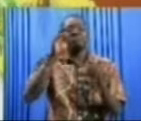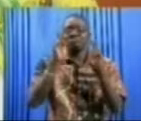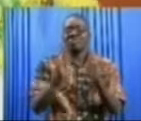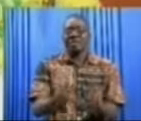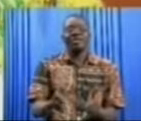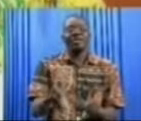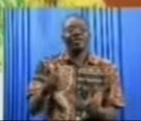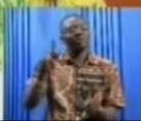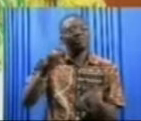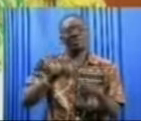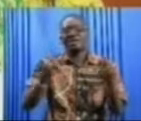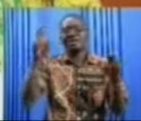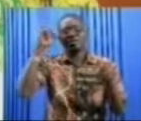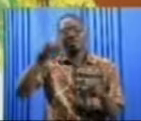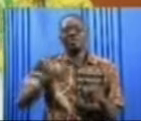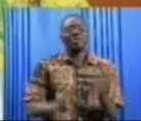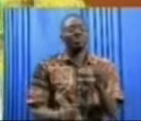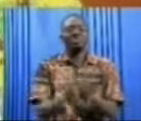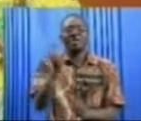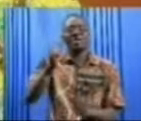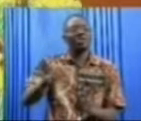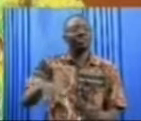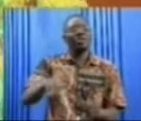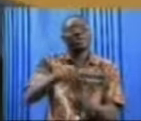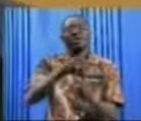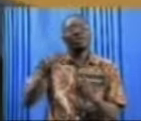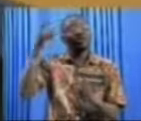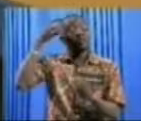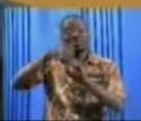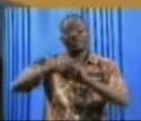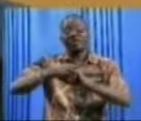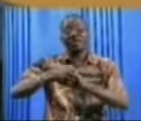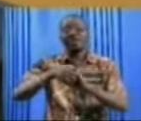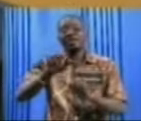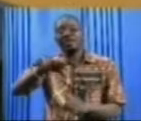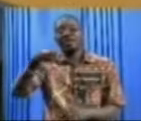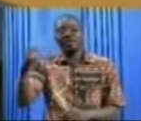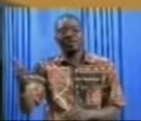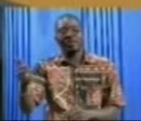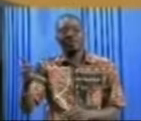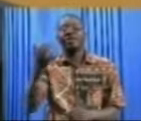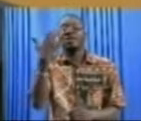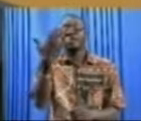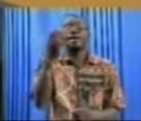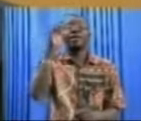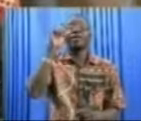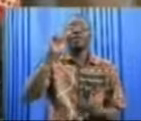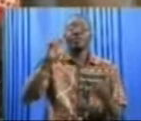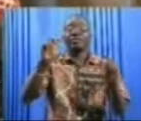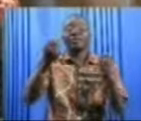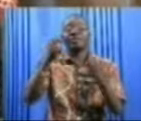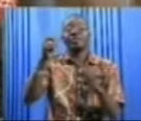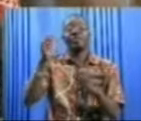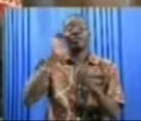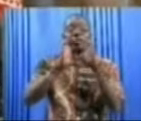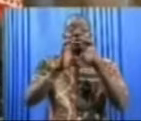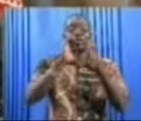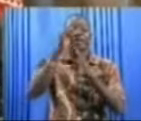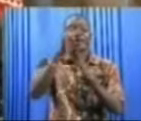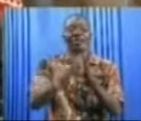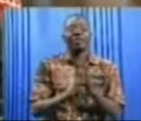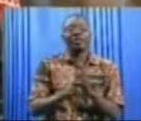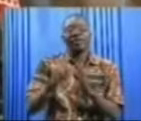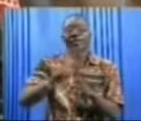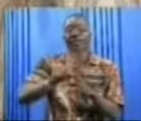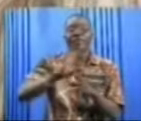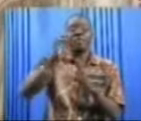nanti pour se passer de la solidarité des autres. Rythmée par cinq types de communication, la formation a été assurée par